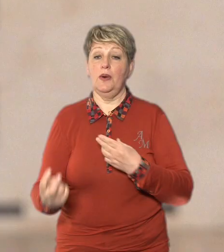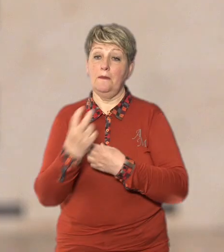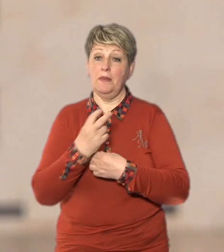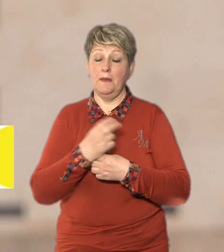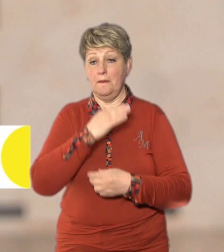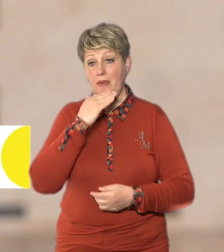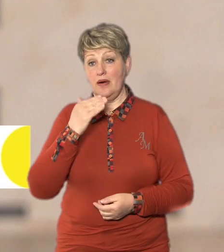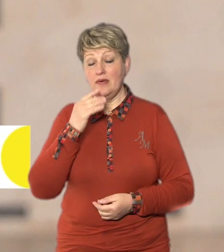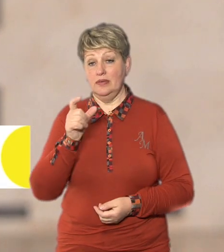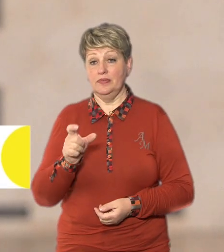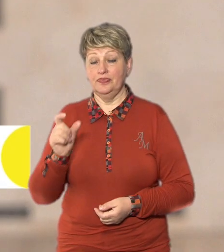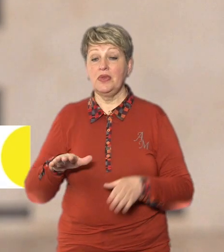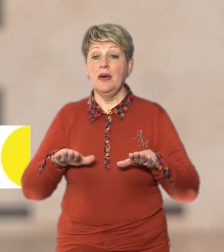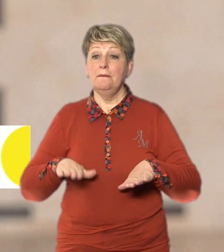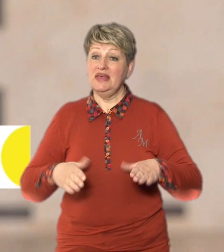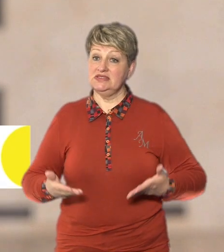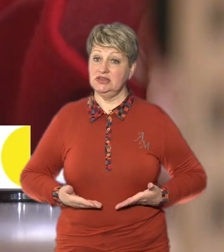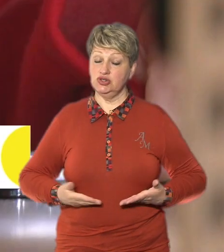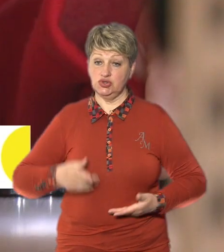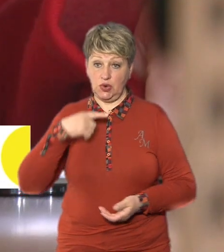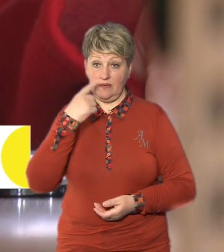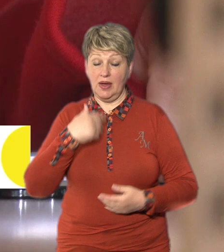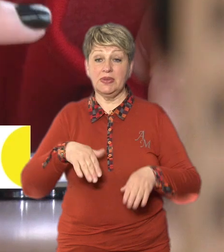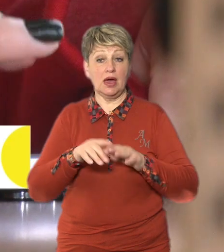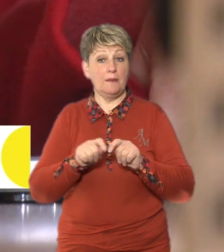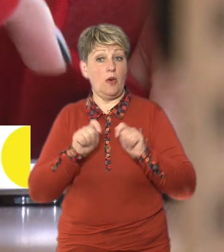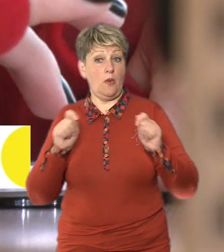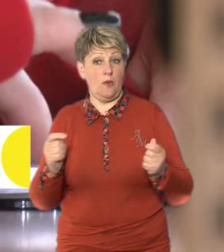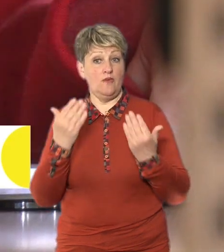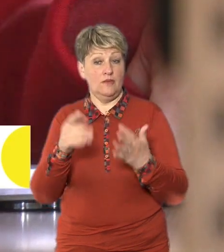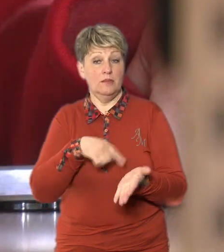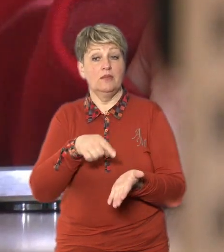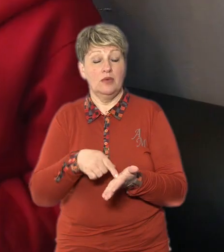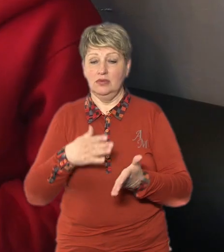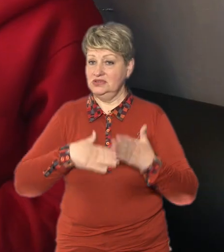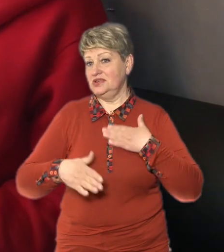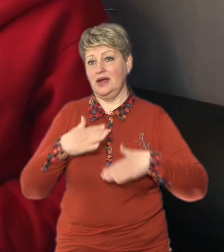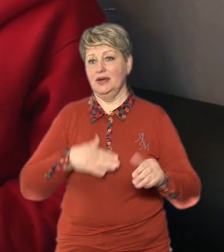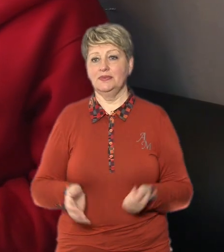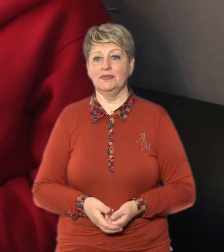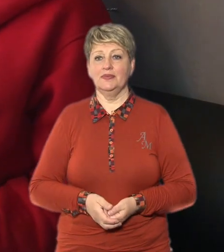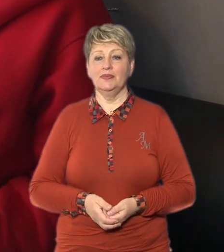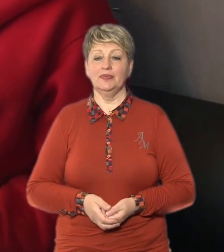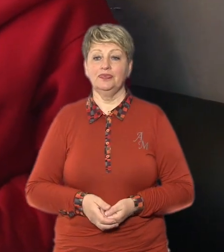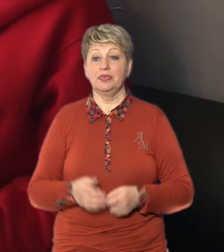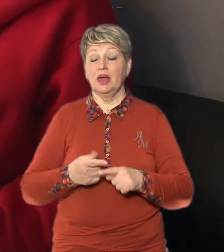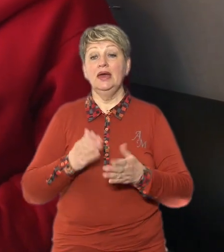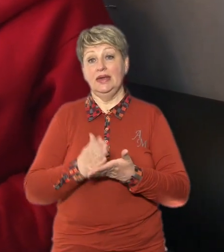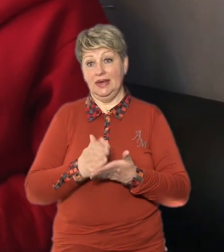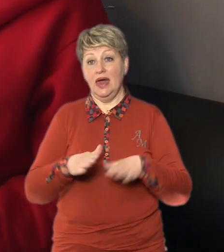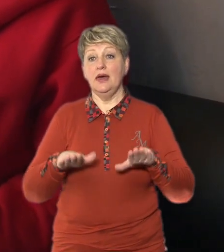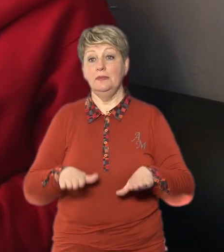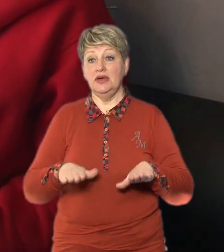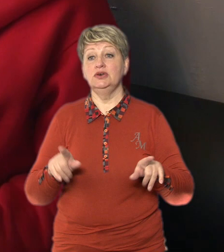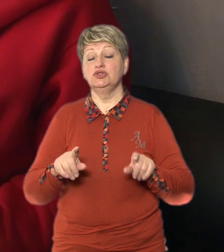гостей Містова жителька пані Тетяна каже, такому відкриттю їхньому місці зраділа Нарешті є місце, де можна прийти просто